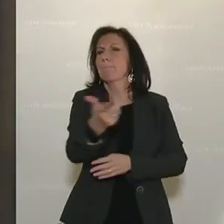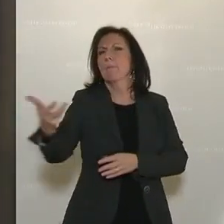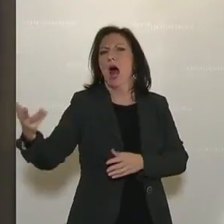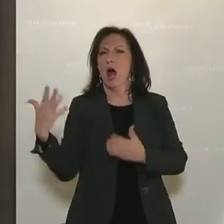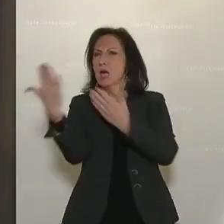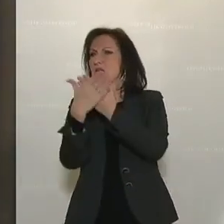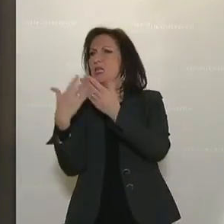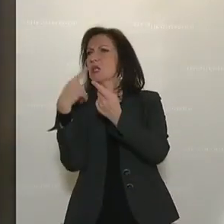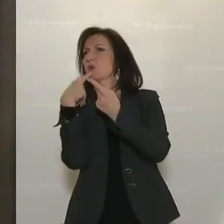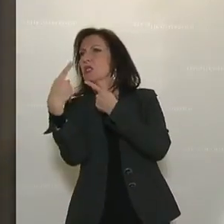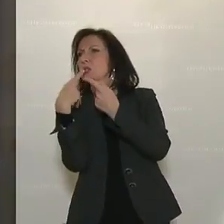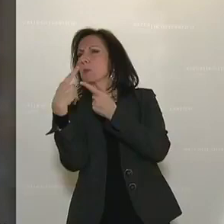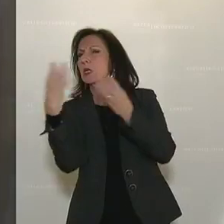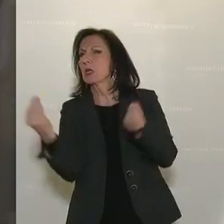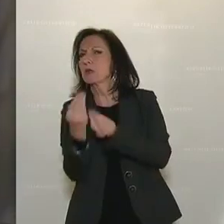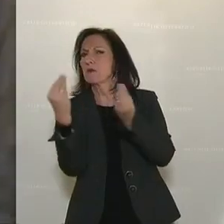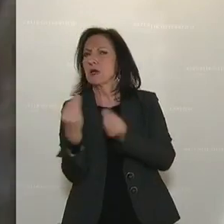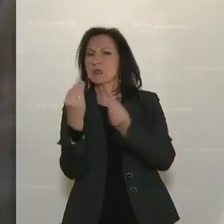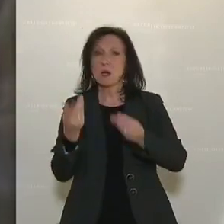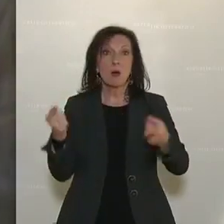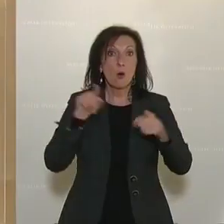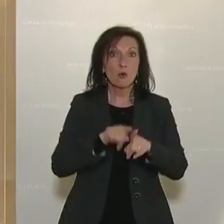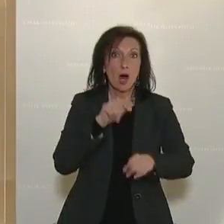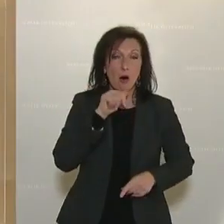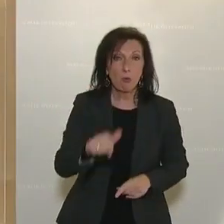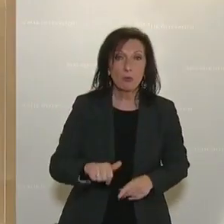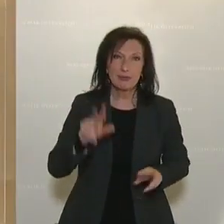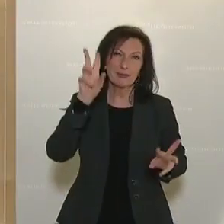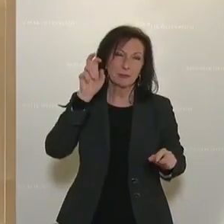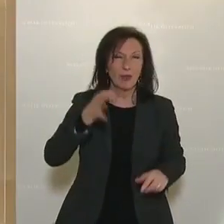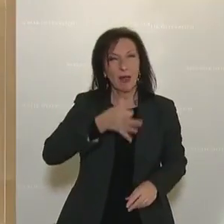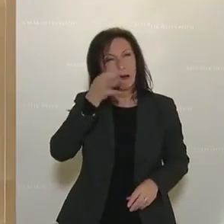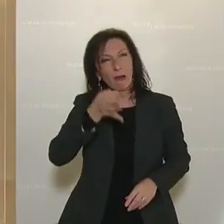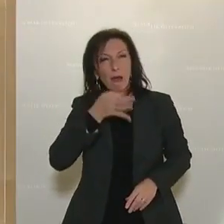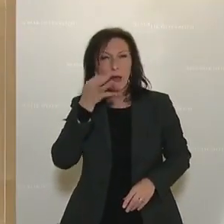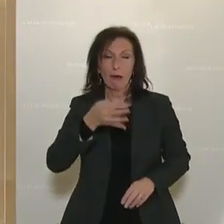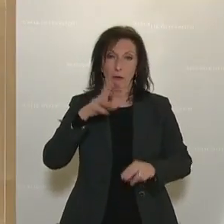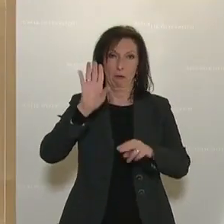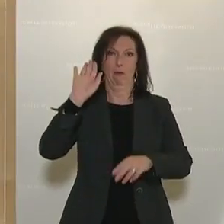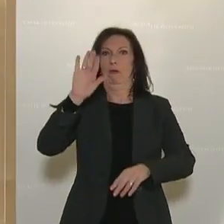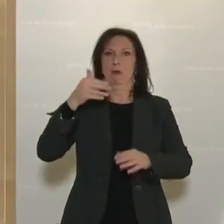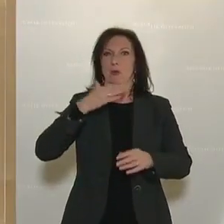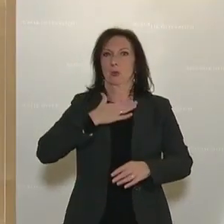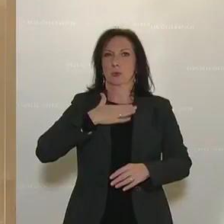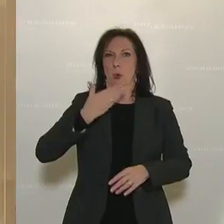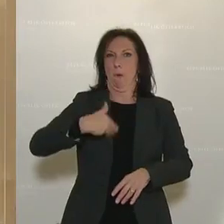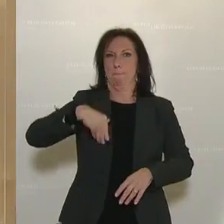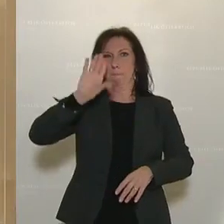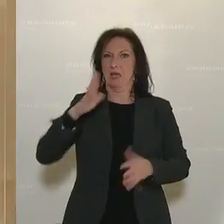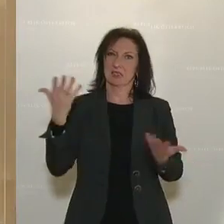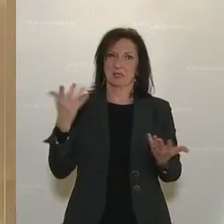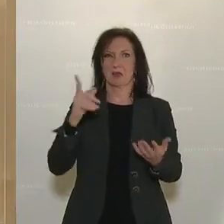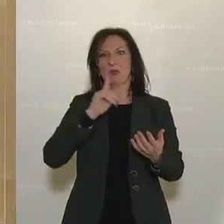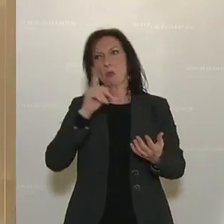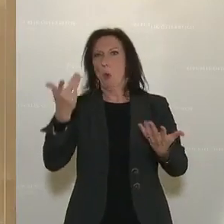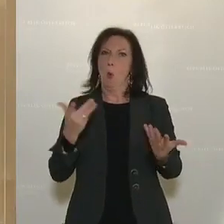Hintergrundgesprächen präpariert und auch nicht in Form von irgendwelchen Erklärungen, denen dann ja meistens nur Debatten folgen, die nicht